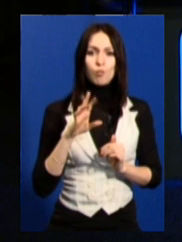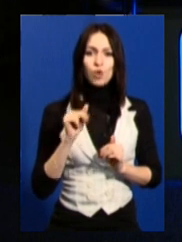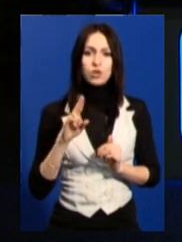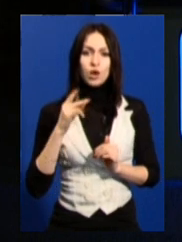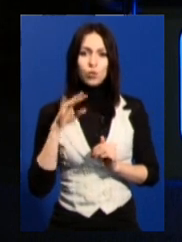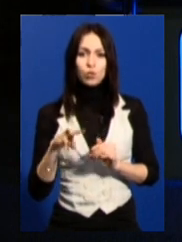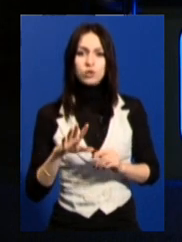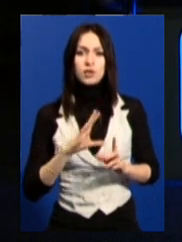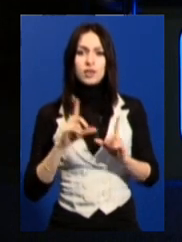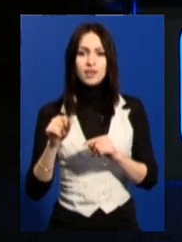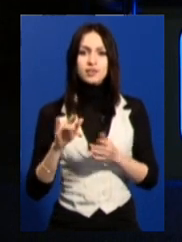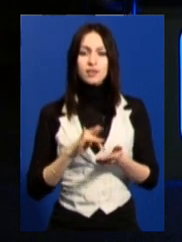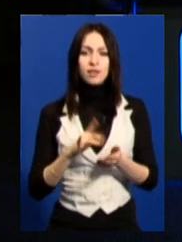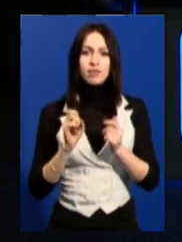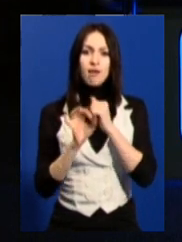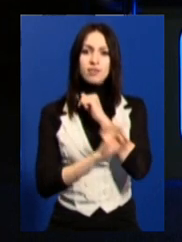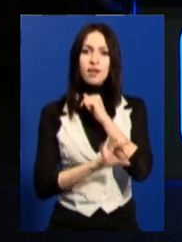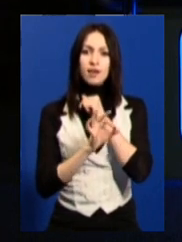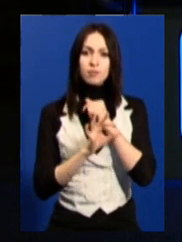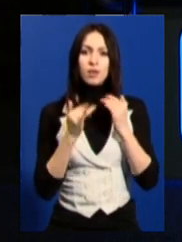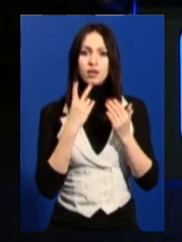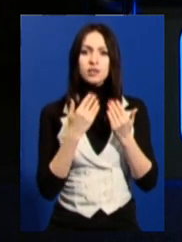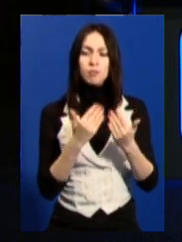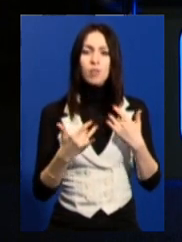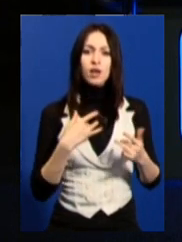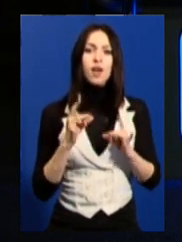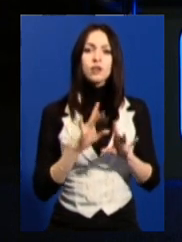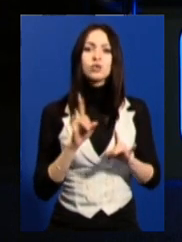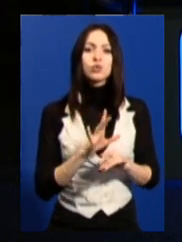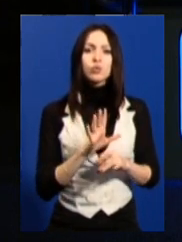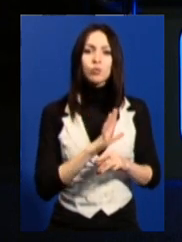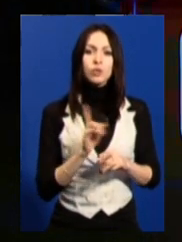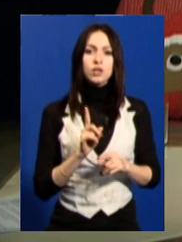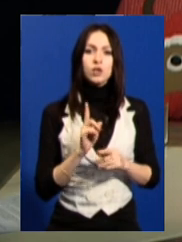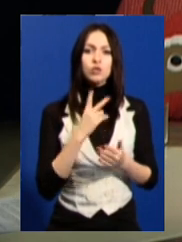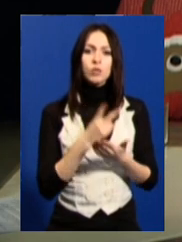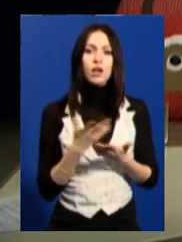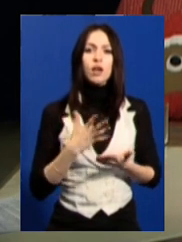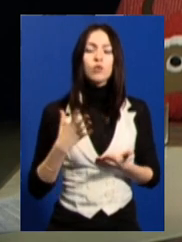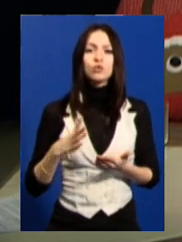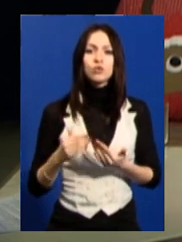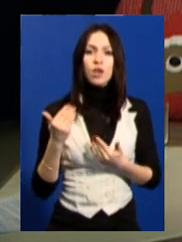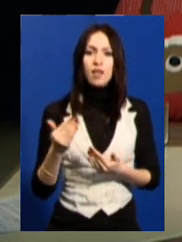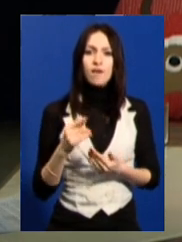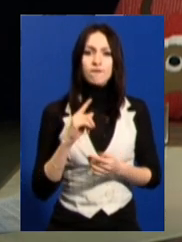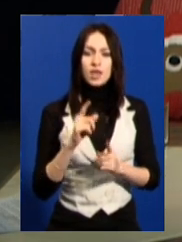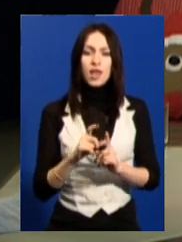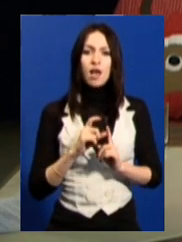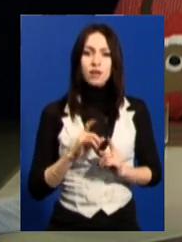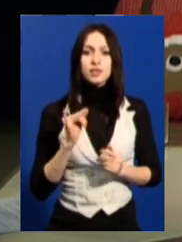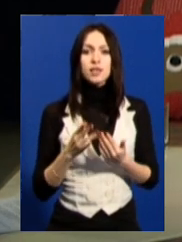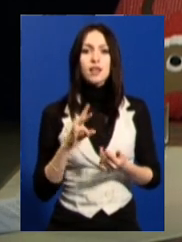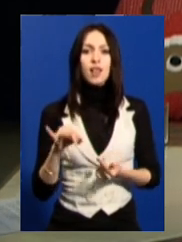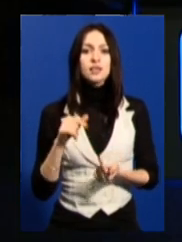словами, в чому була ідея цього, що ви возили, показували, якої реакції ви чекали і чи відповідала вона тій, що ви